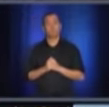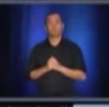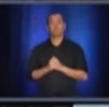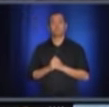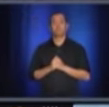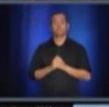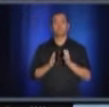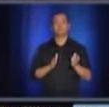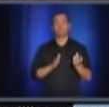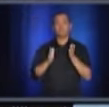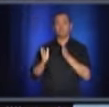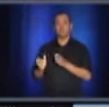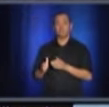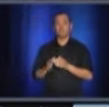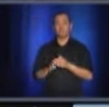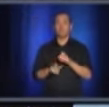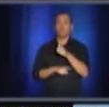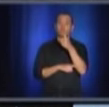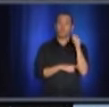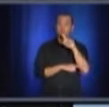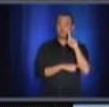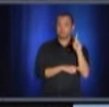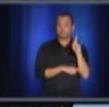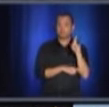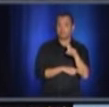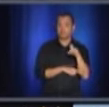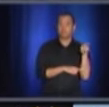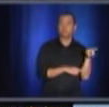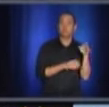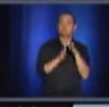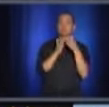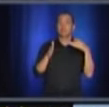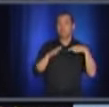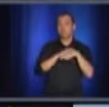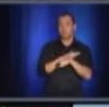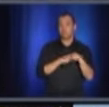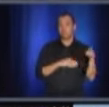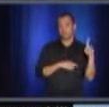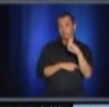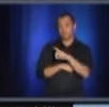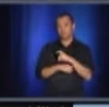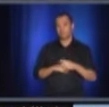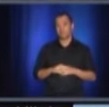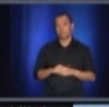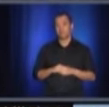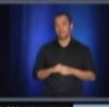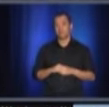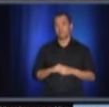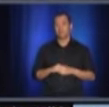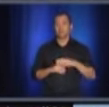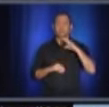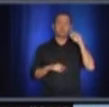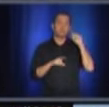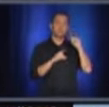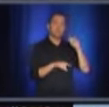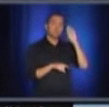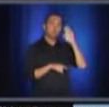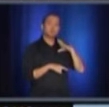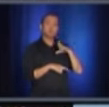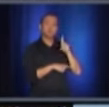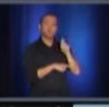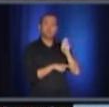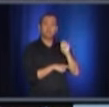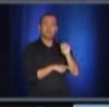Bonjour, François Carabin du Journal Métro. M. Dubé, vous parlez d'un nombre de cas actifs à respecter, disons,